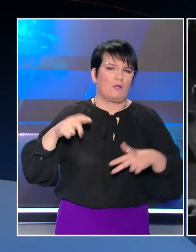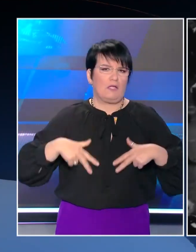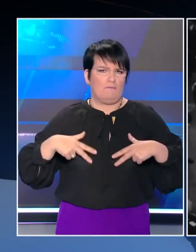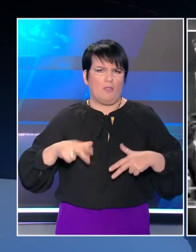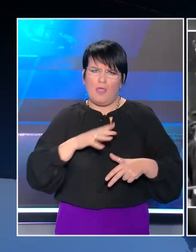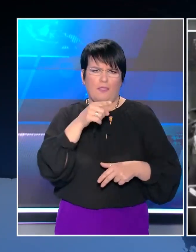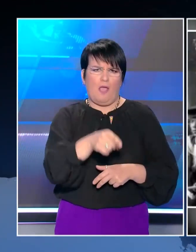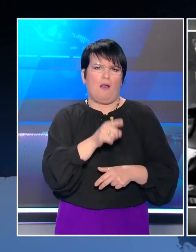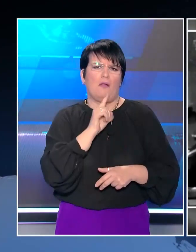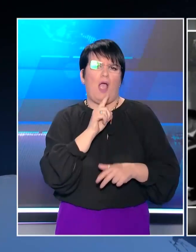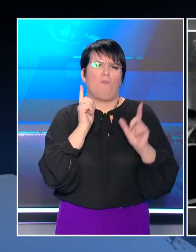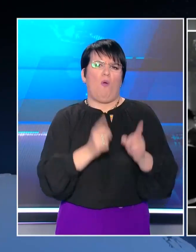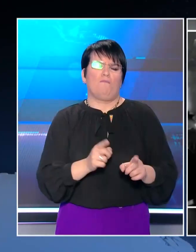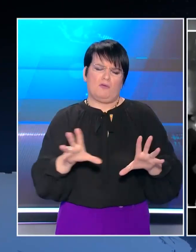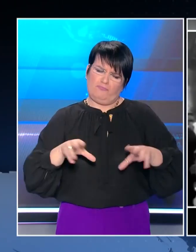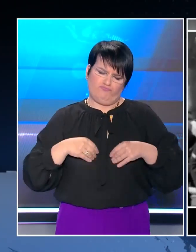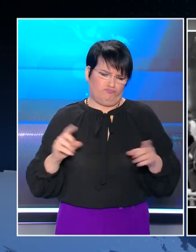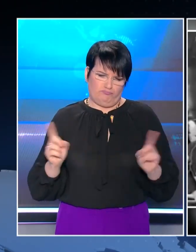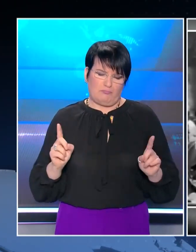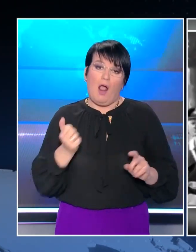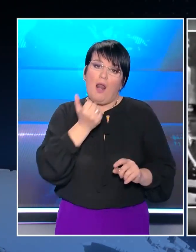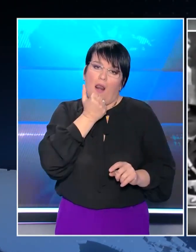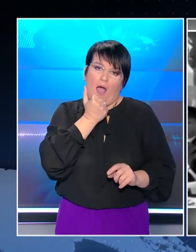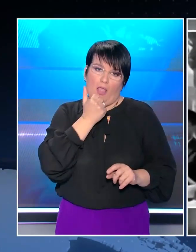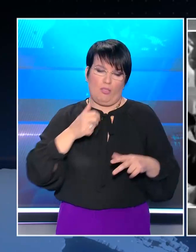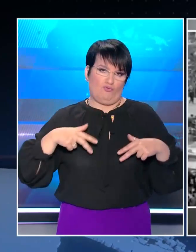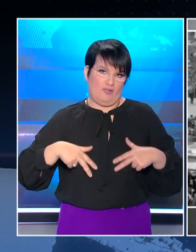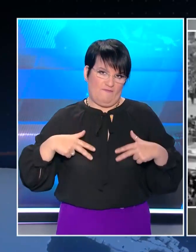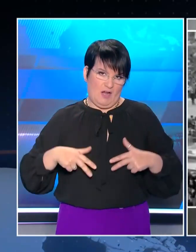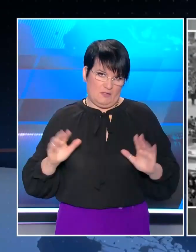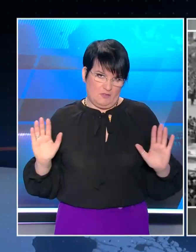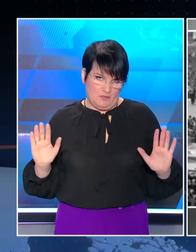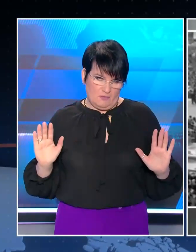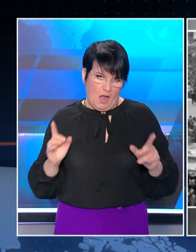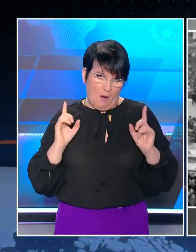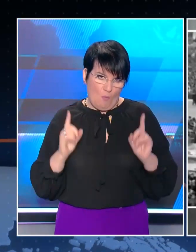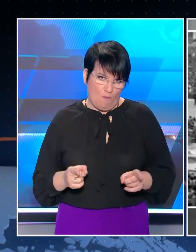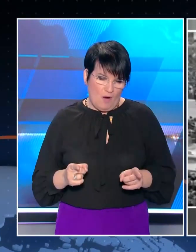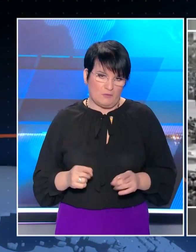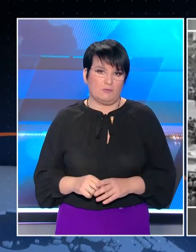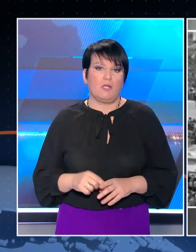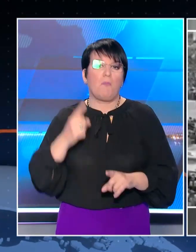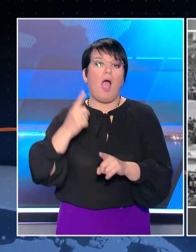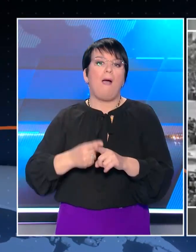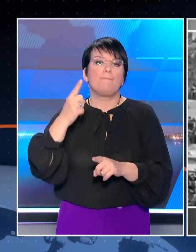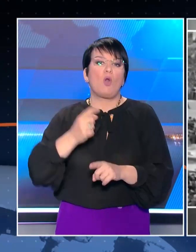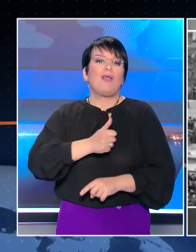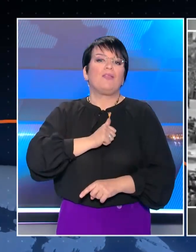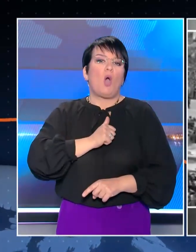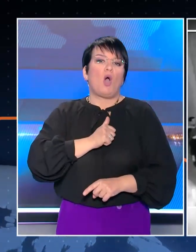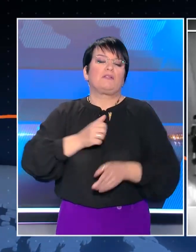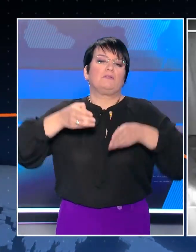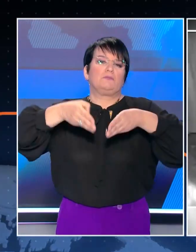της κυβέρνησης. Ο Γιάννης αυτό έκανε λάθος και πιστεύω ότι αν αυτό συνέβαινε